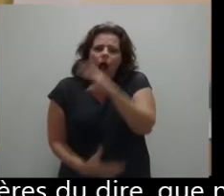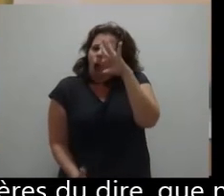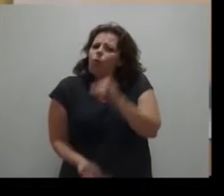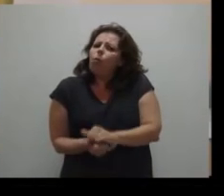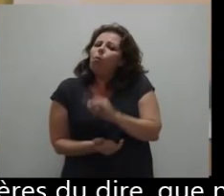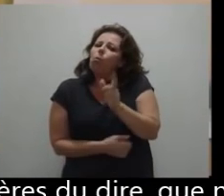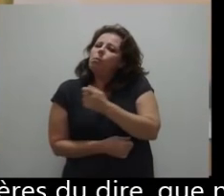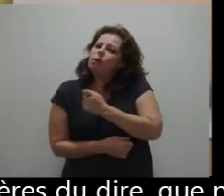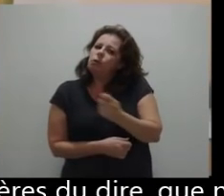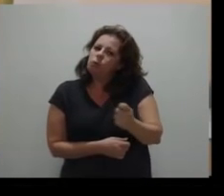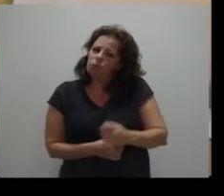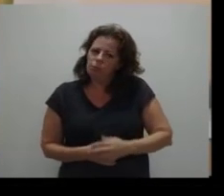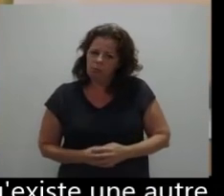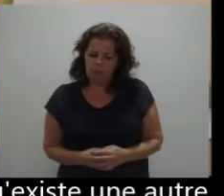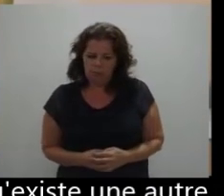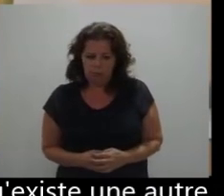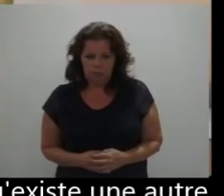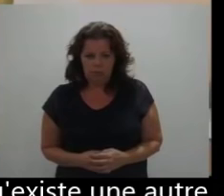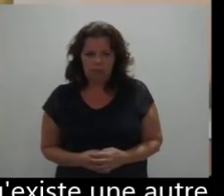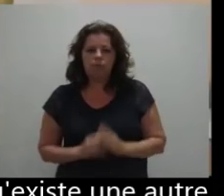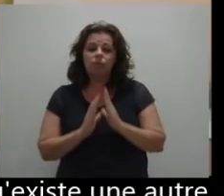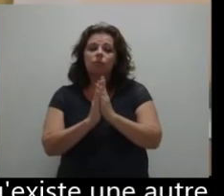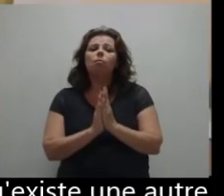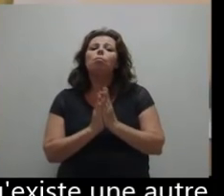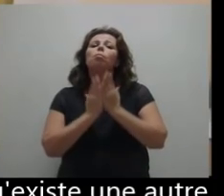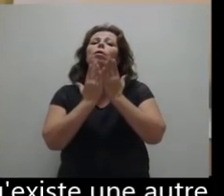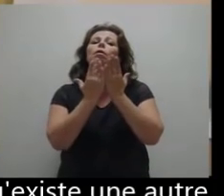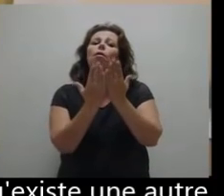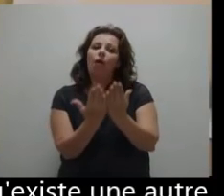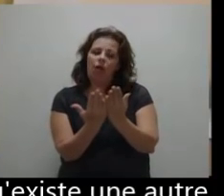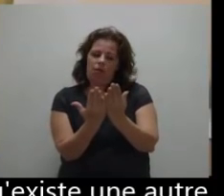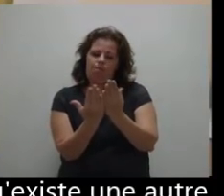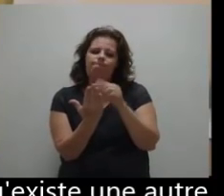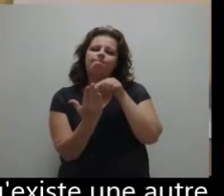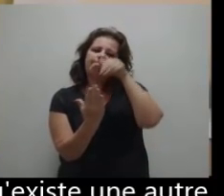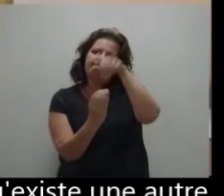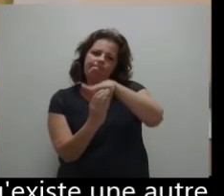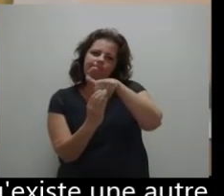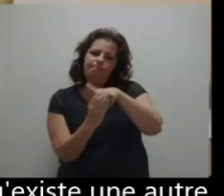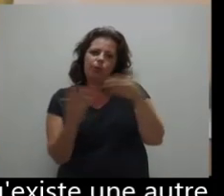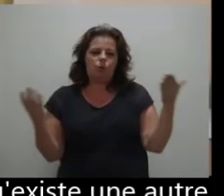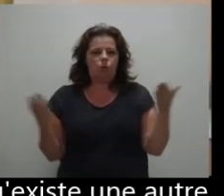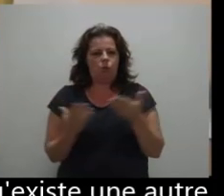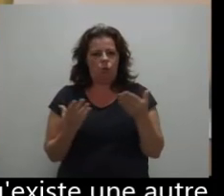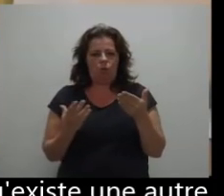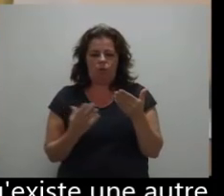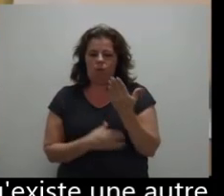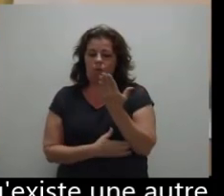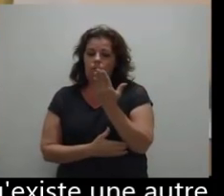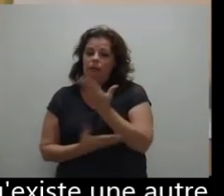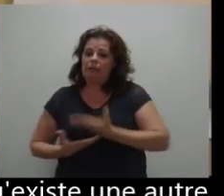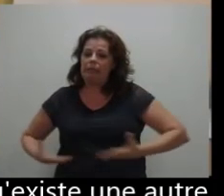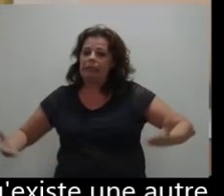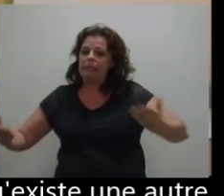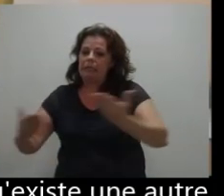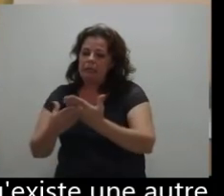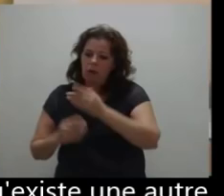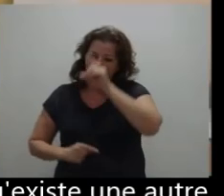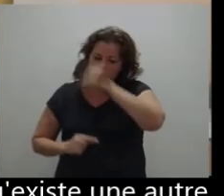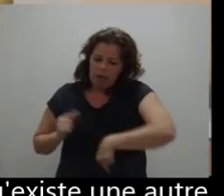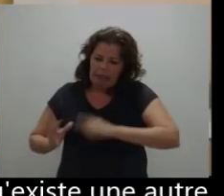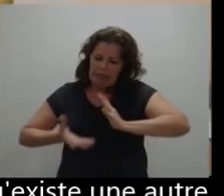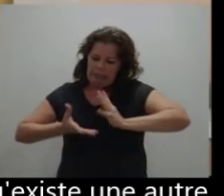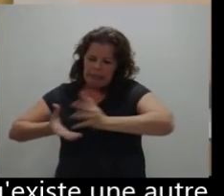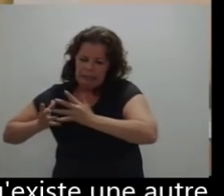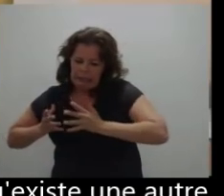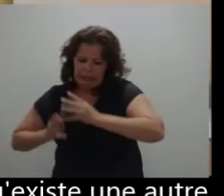? Cet ouvrage indique pourtant qu'il existe une autre voix que celle de l'interdit